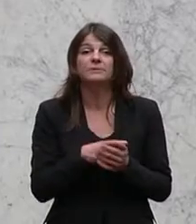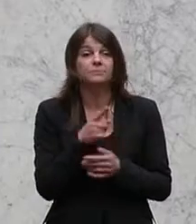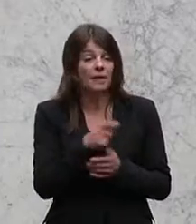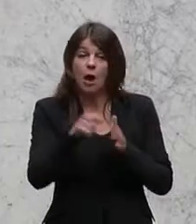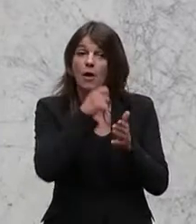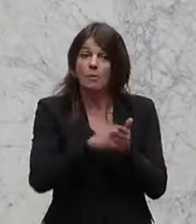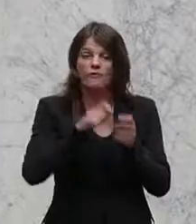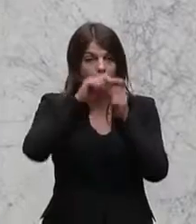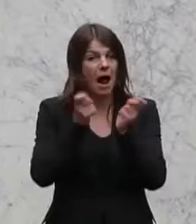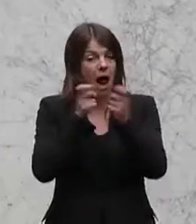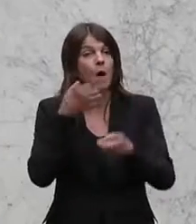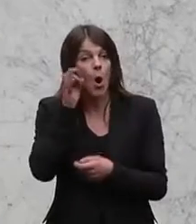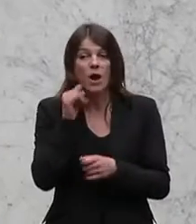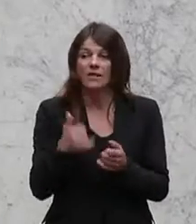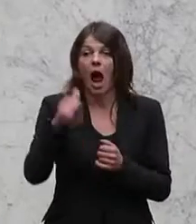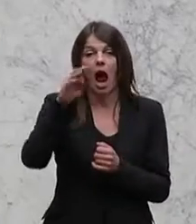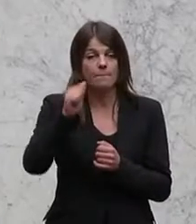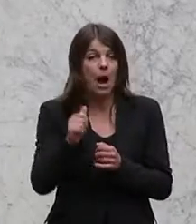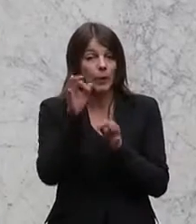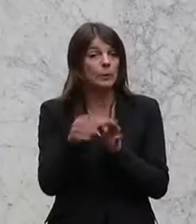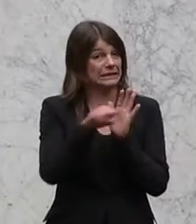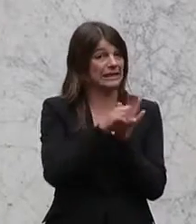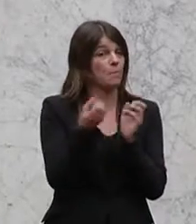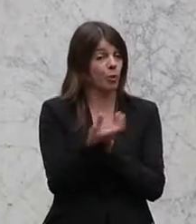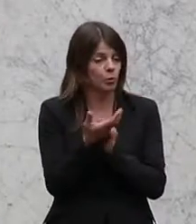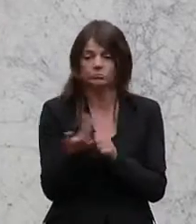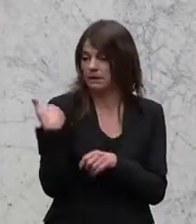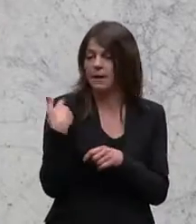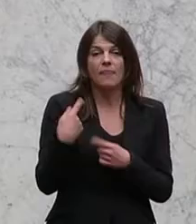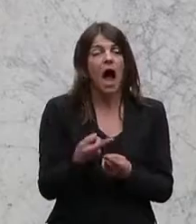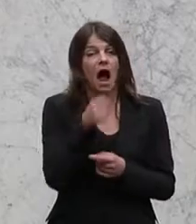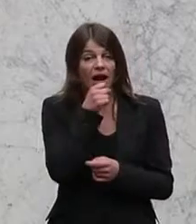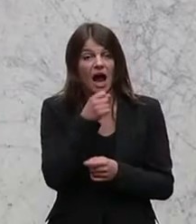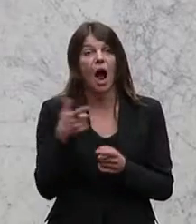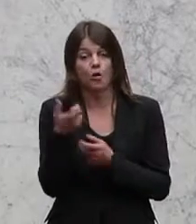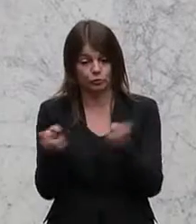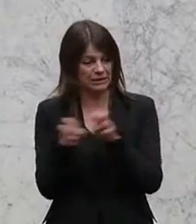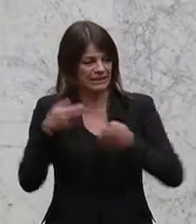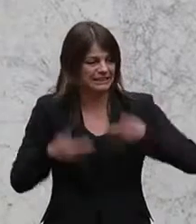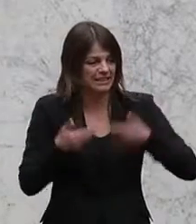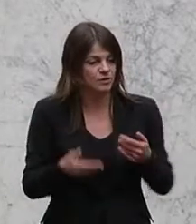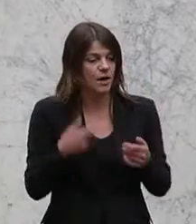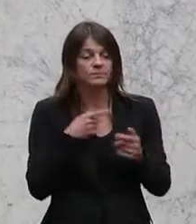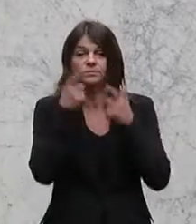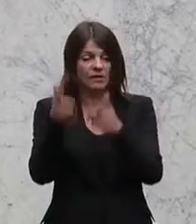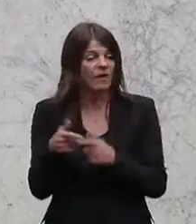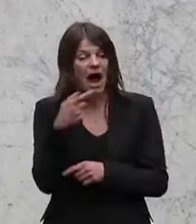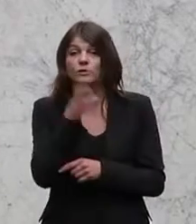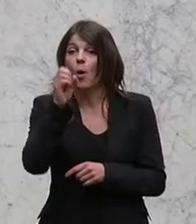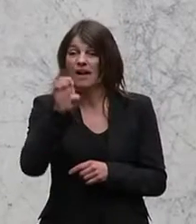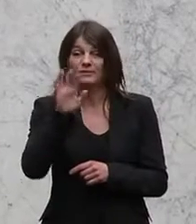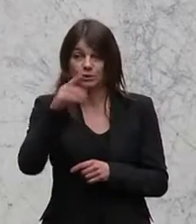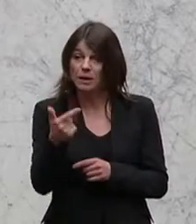Palmöl in den Amagüter-Siegel-Produkten. Wir sind letztendlich nach der Agrarausschusssitzung zur OE24 gefahren zur Diskussion,